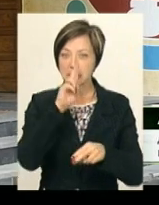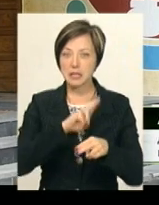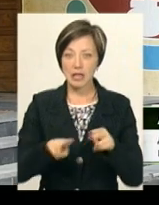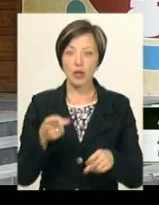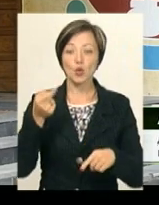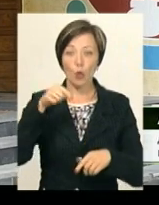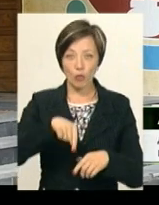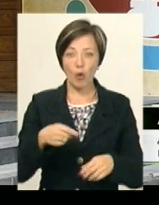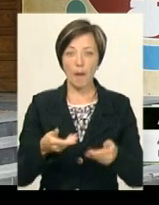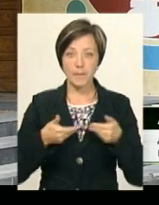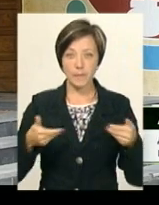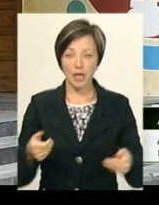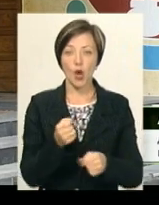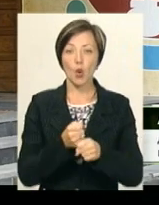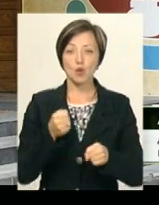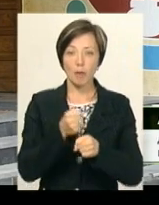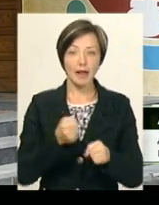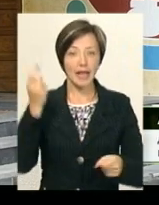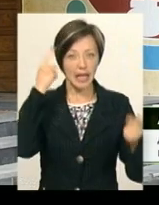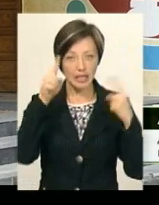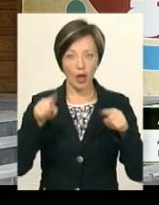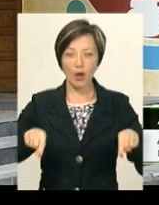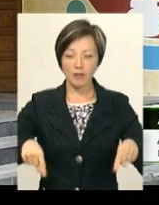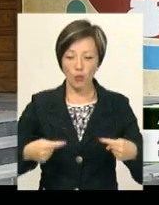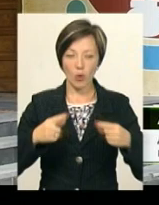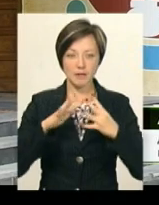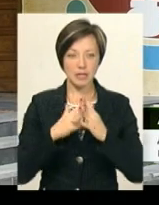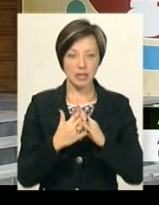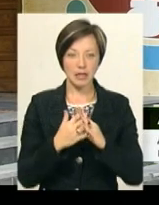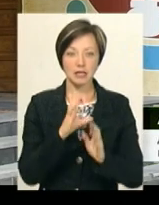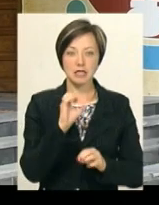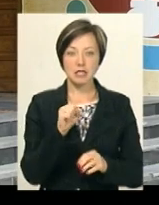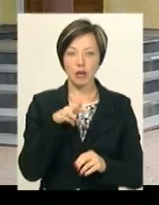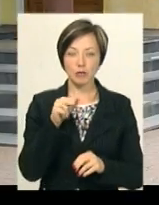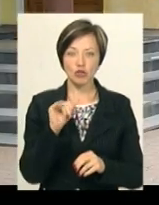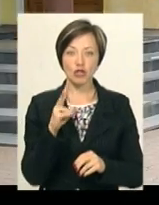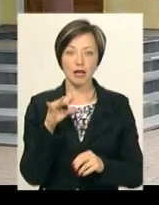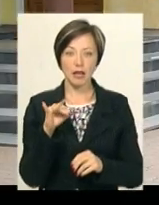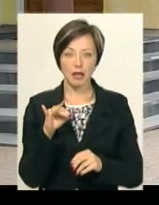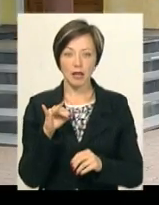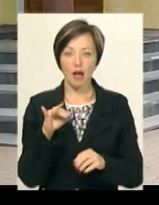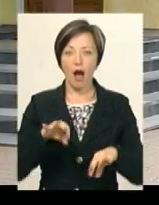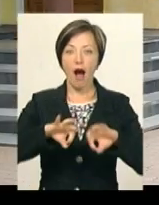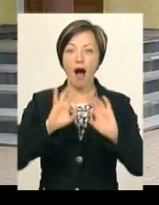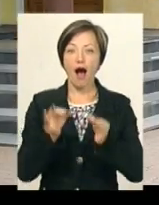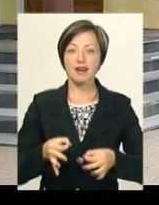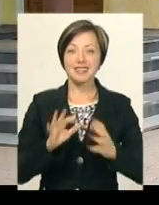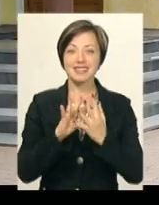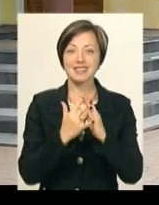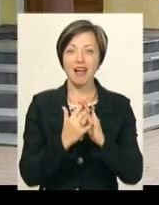відтворення, скажімо так, в селі самчики, арт-села, де будуть